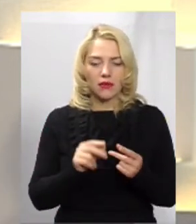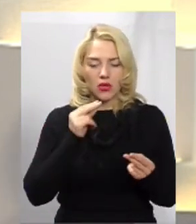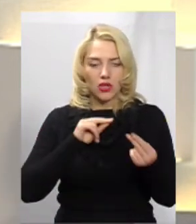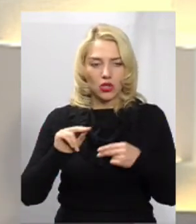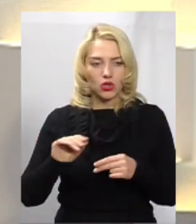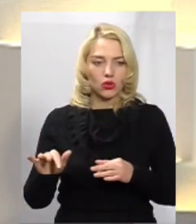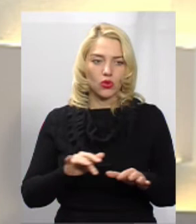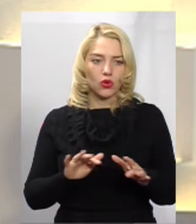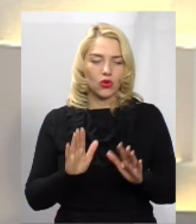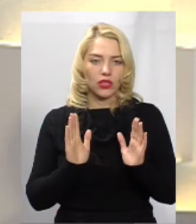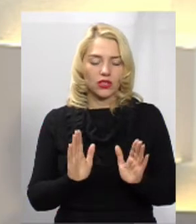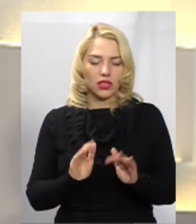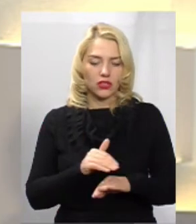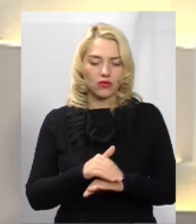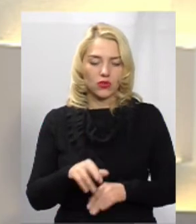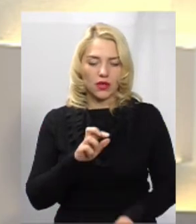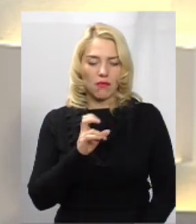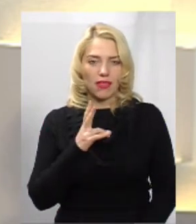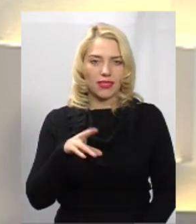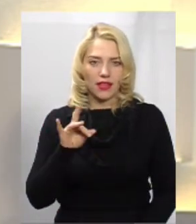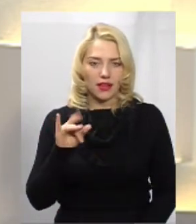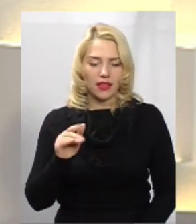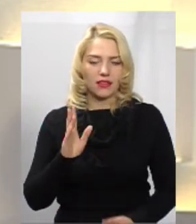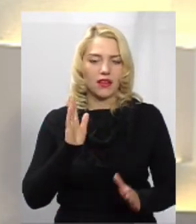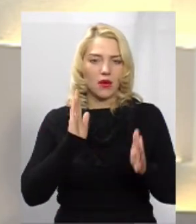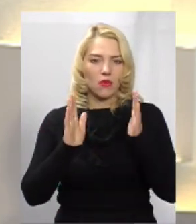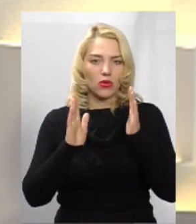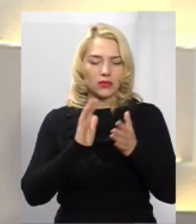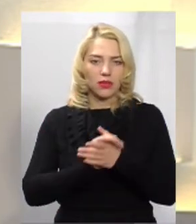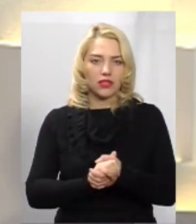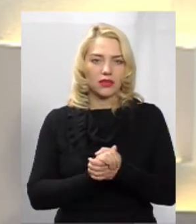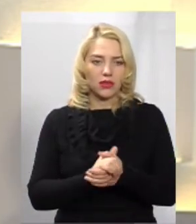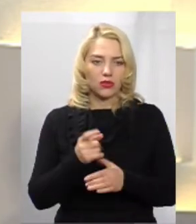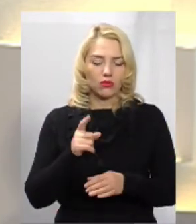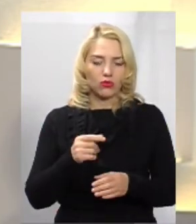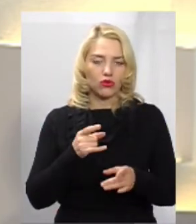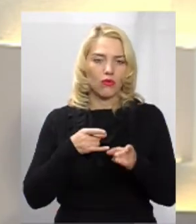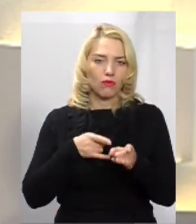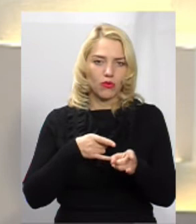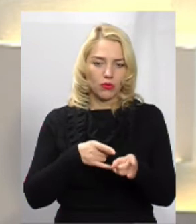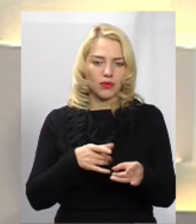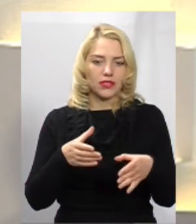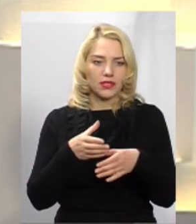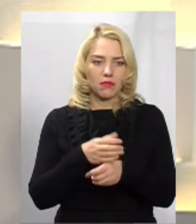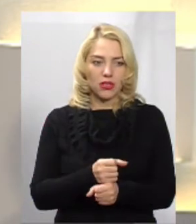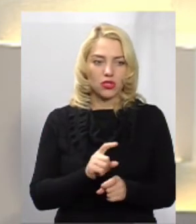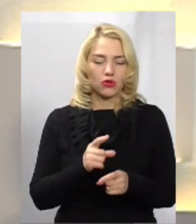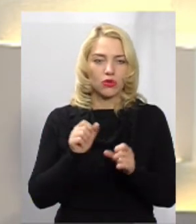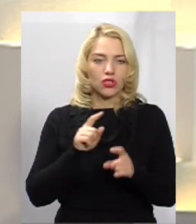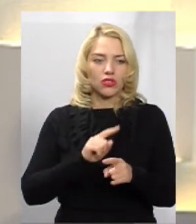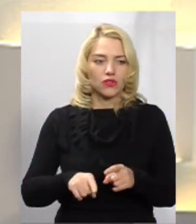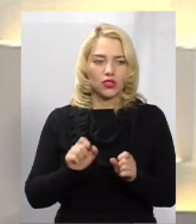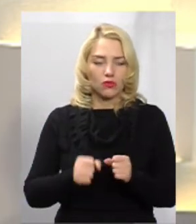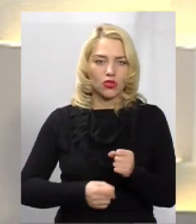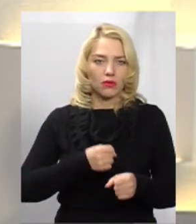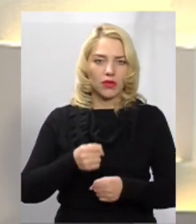рух не тільки вулиці Бандери, а вулиці Проспект Меру, адже пробки на ньому значно зменшились, тому що швидше можна